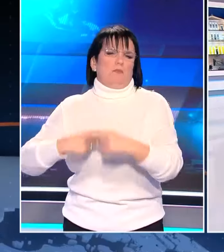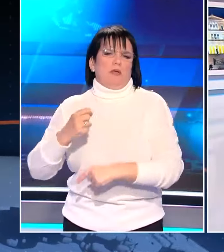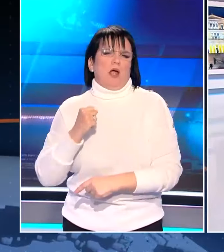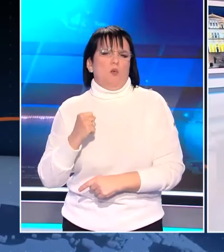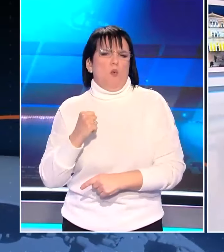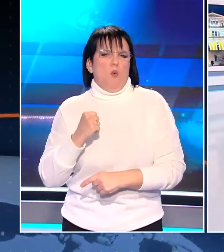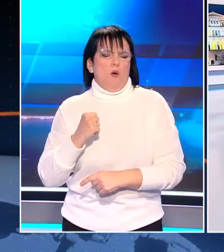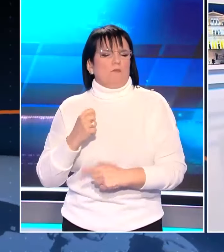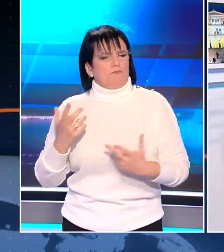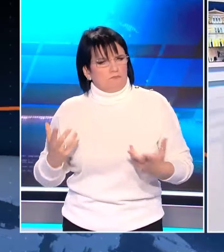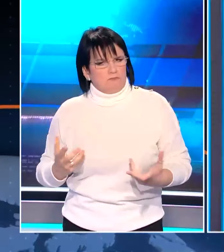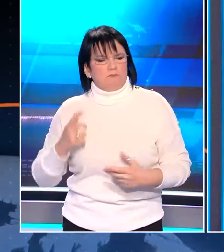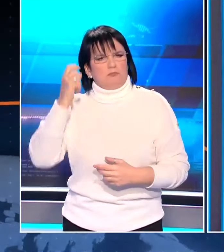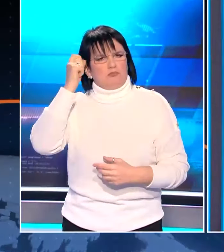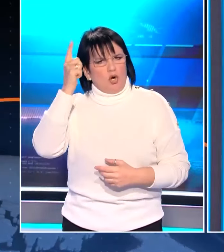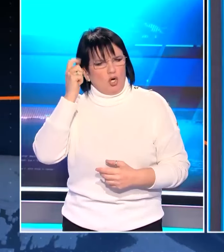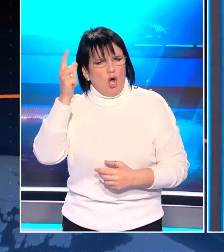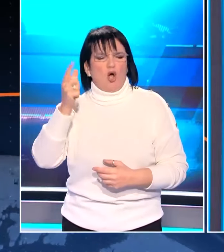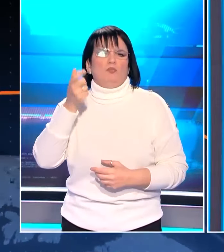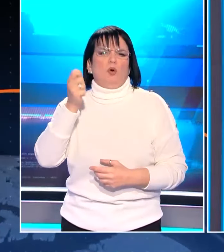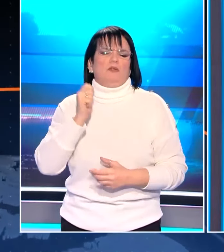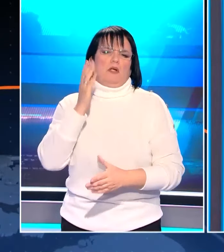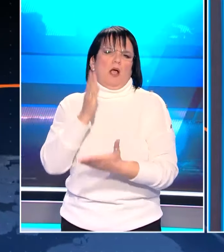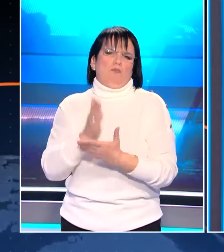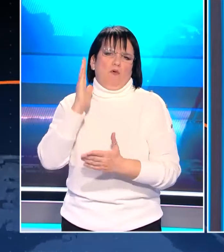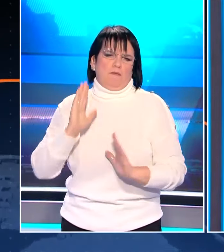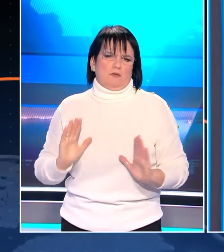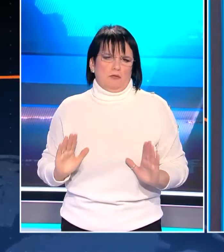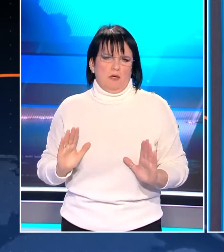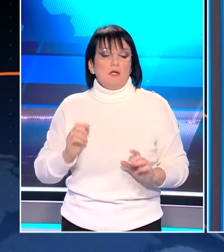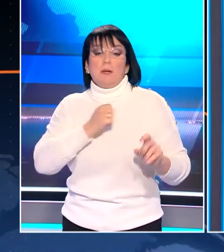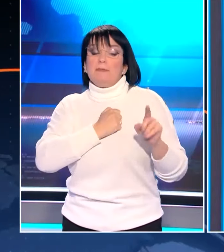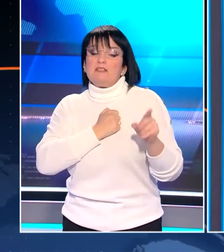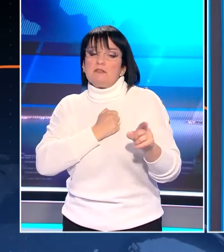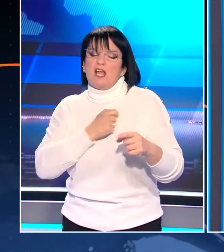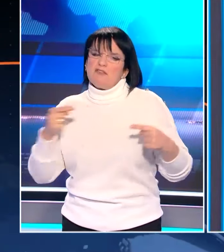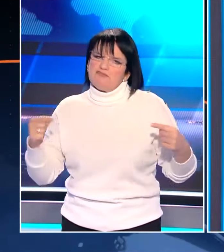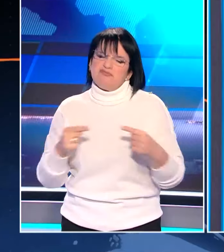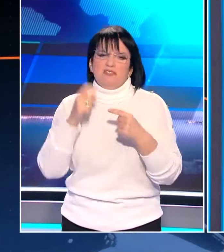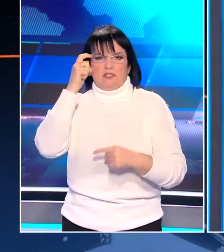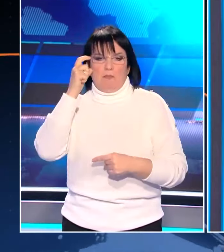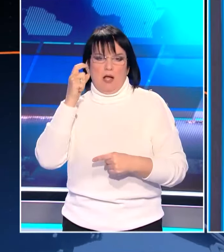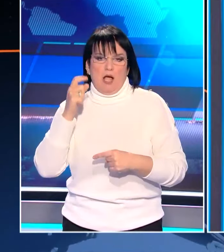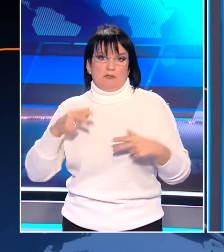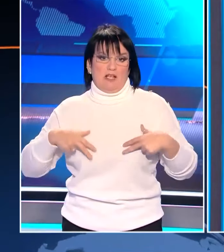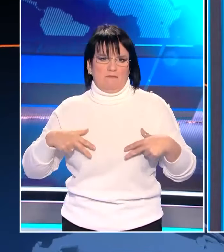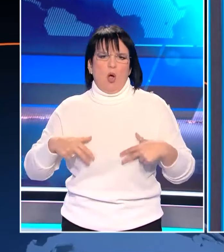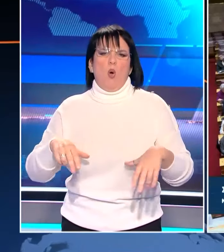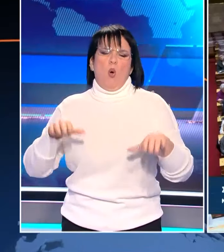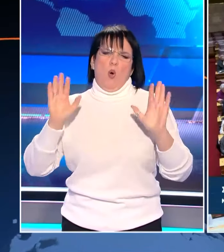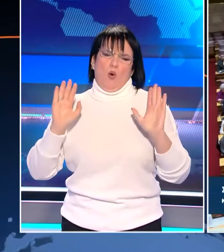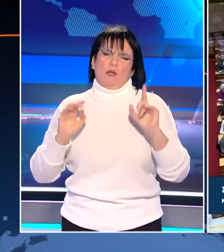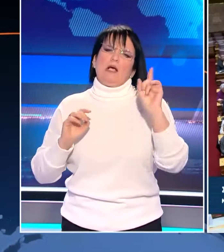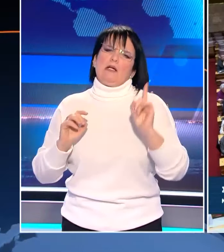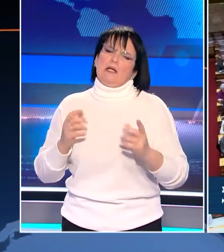προφανώς είχε την απόφαση, την πολιτική να κάνει αυτό. Εσείς θεωρείτε ότι είναι απέναντι στην κυβέρνηση του Σαμαράς. Όχι. Έκανε μια κριτική.